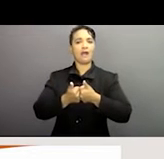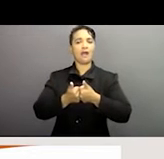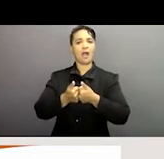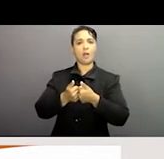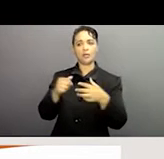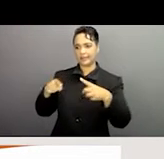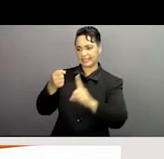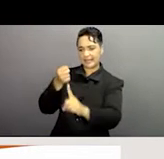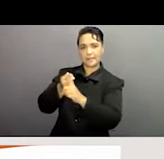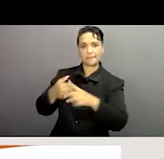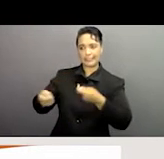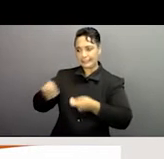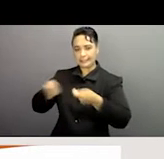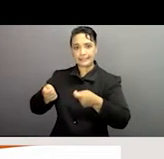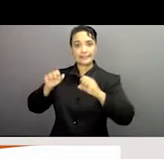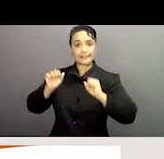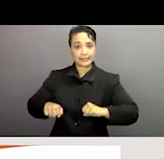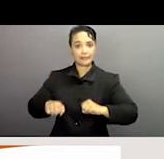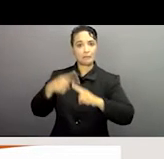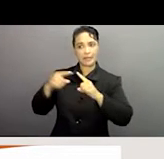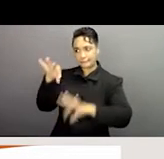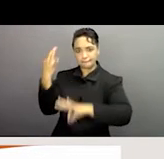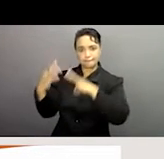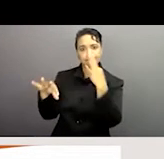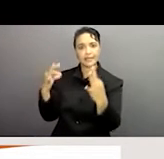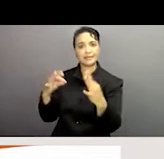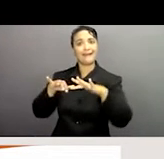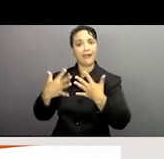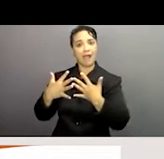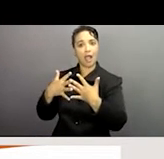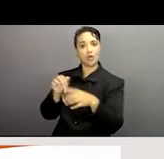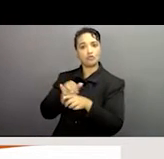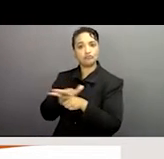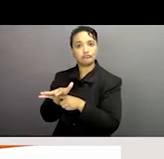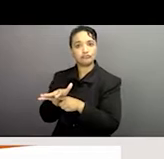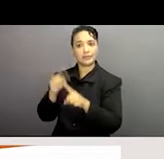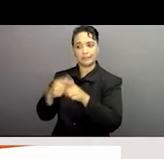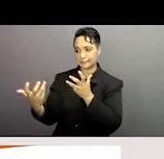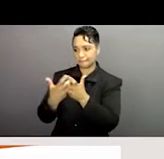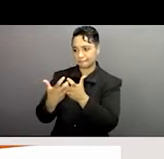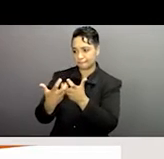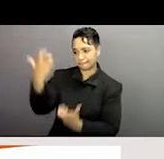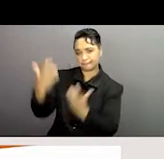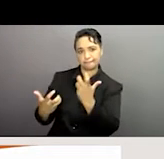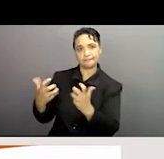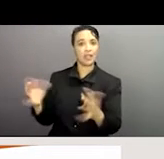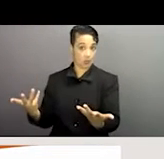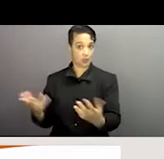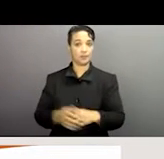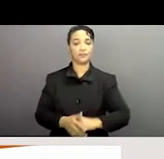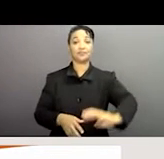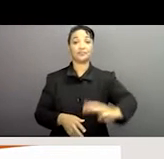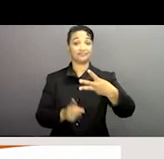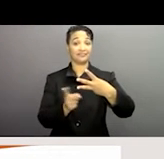pour pouvoir atténuer ceci et analyser d'une manière critique l'appropriation, si bien que l